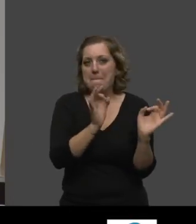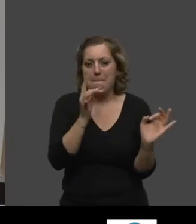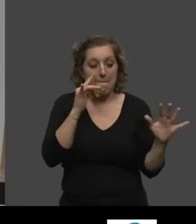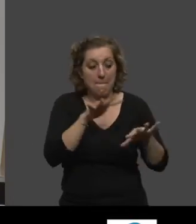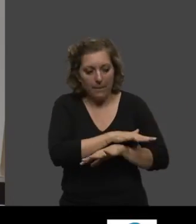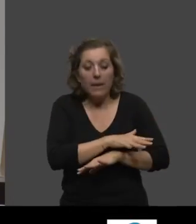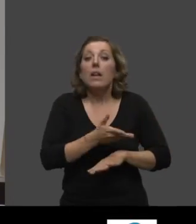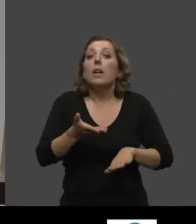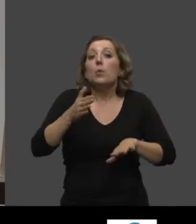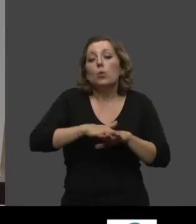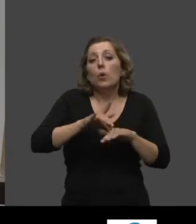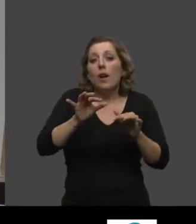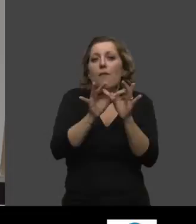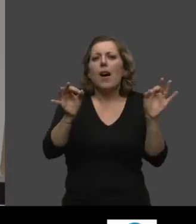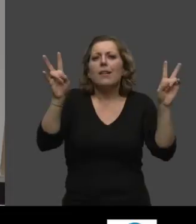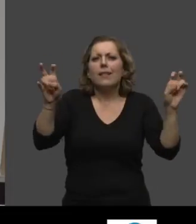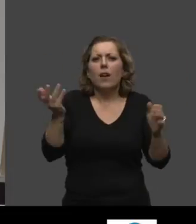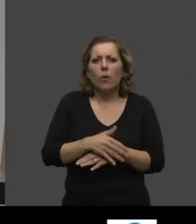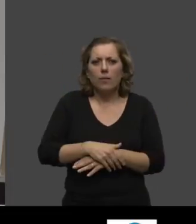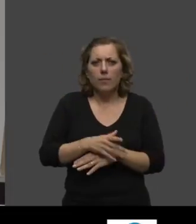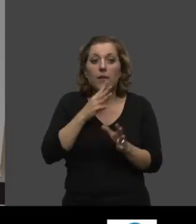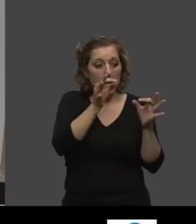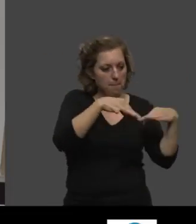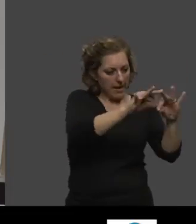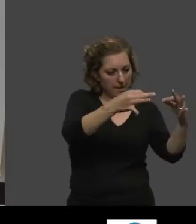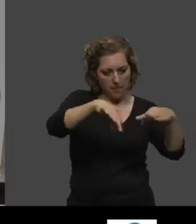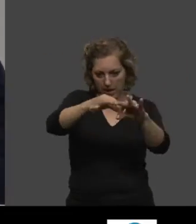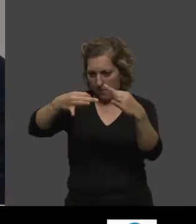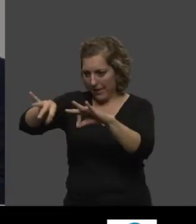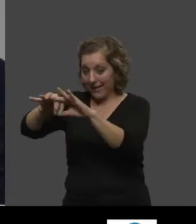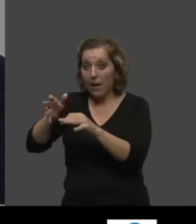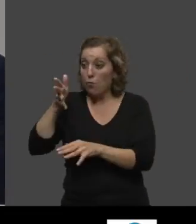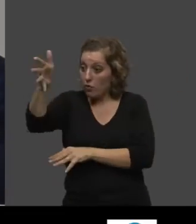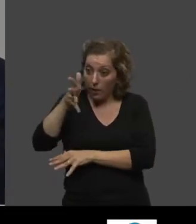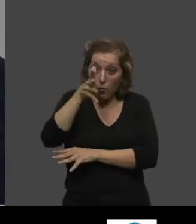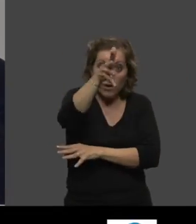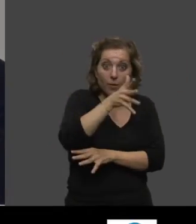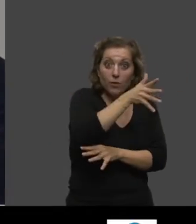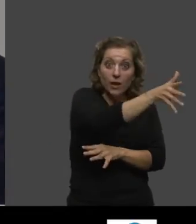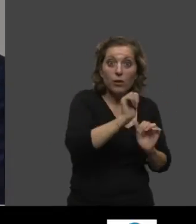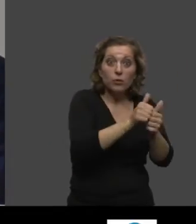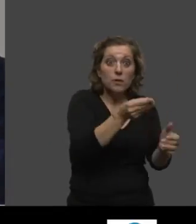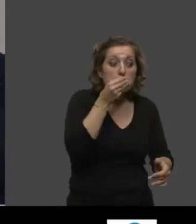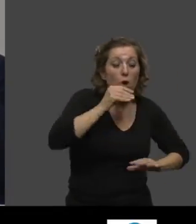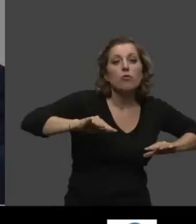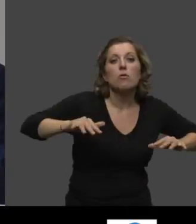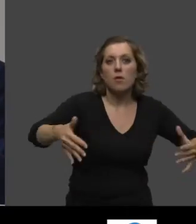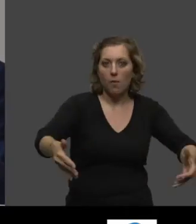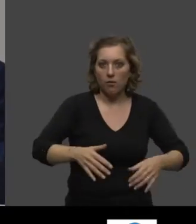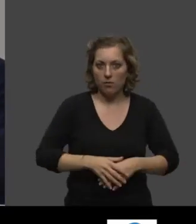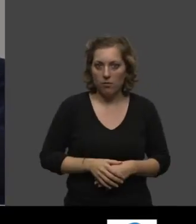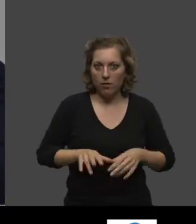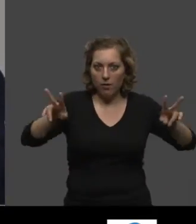en tout cas, il dit que la destinée des nations, en fait, dépendra de la manière dont elles se nourrissent. Ça, c'est quand même